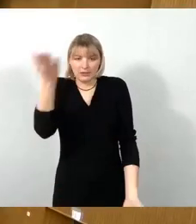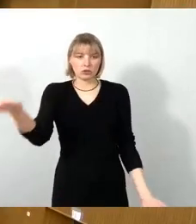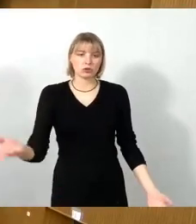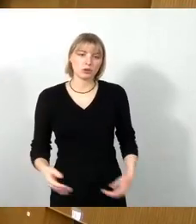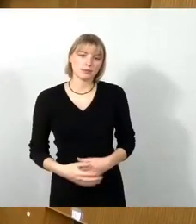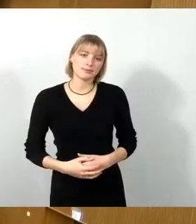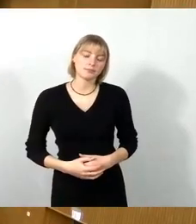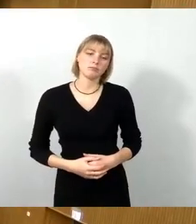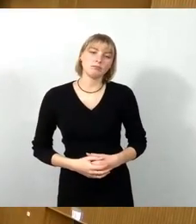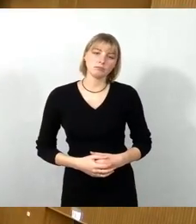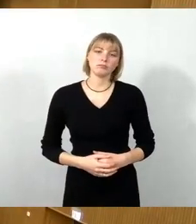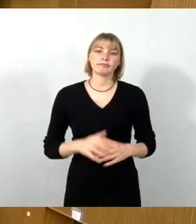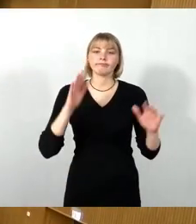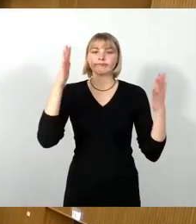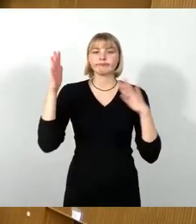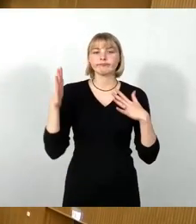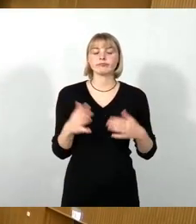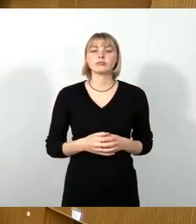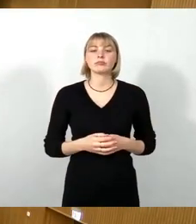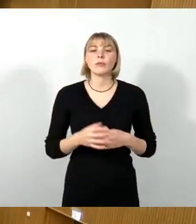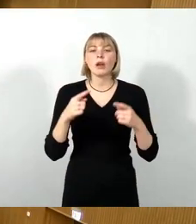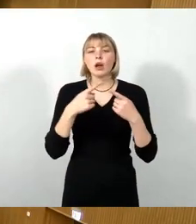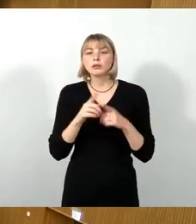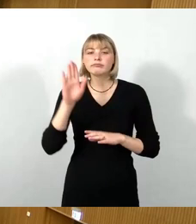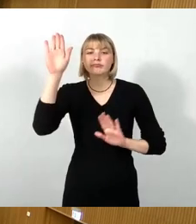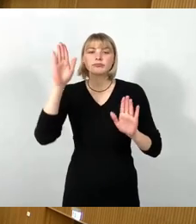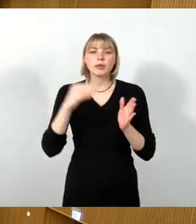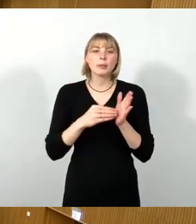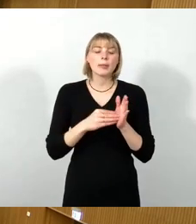So, es gibt weitere Wortmeldungen. Herr Genschmer und dann Herr Lichty.